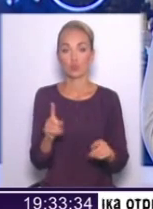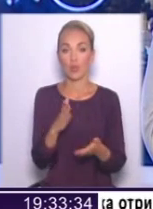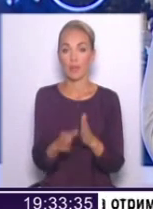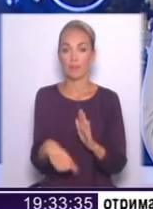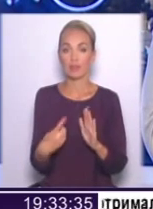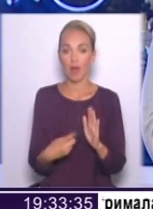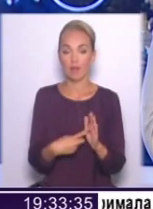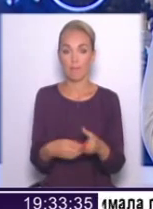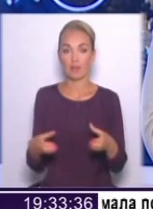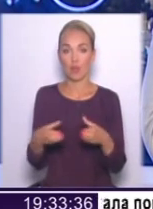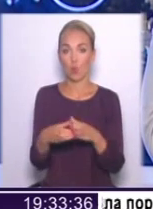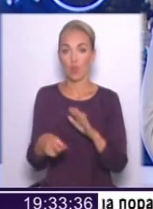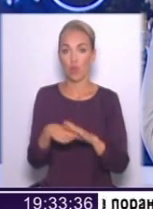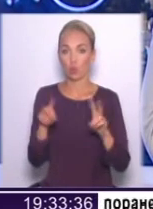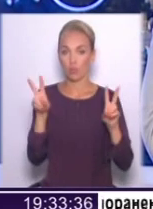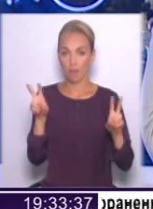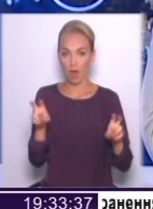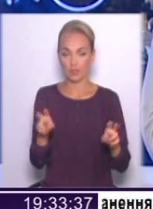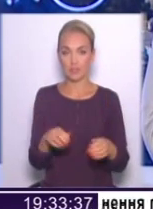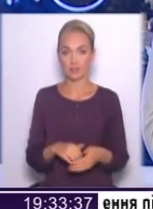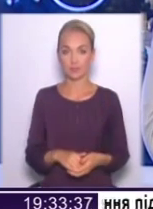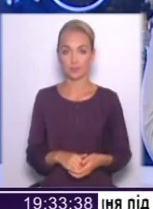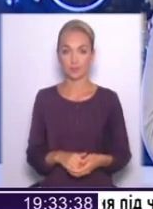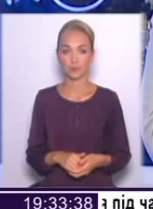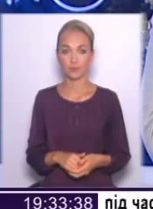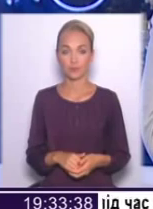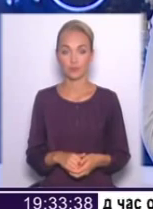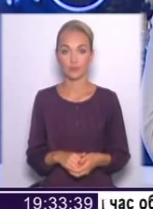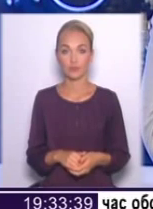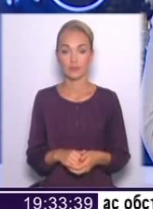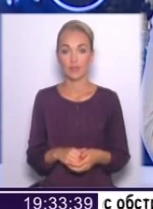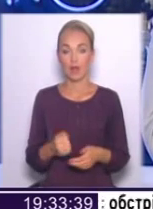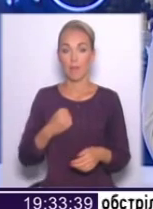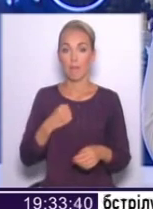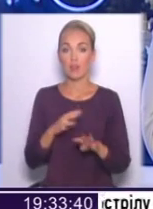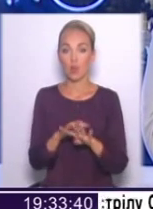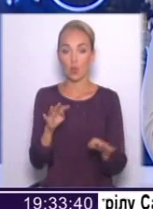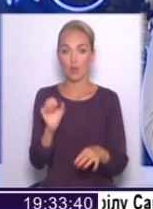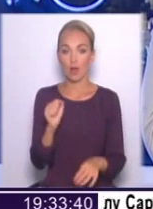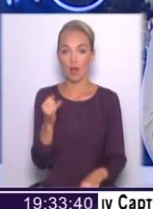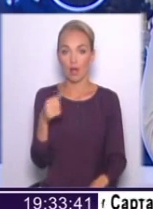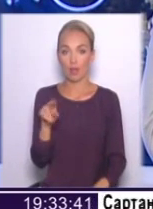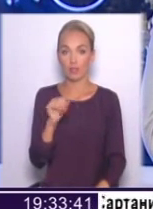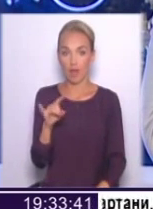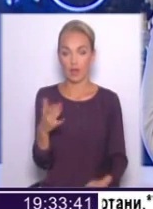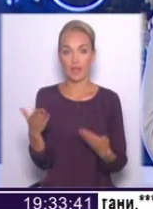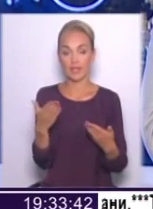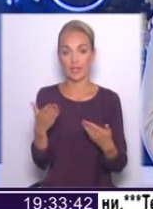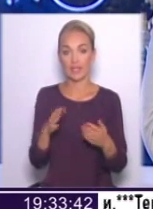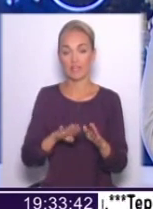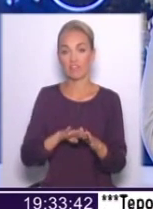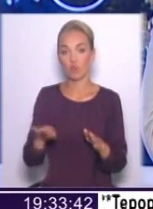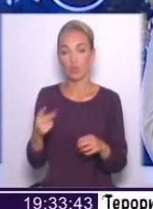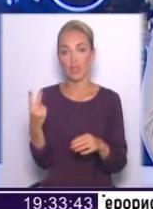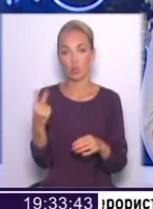питання батальйона Донбас, батальйона Айдар, яких відводять на другу-третю